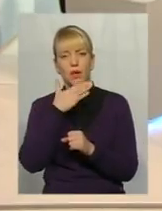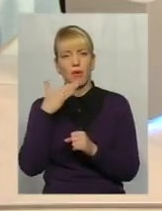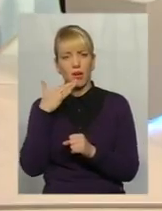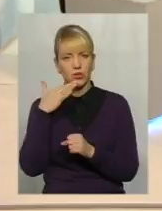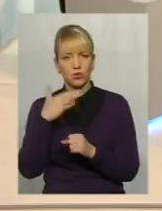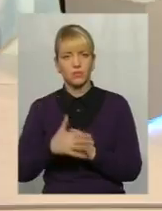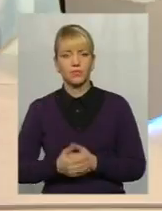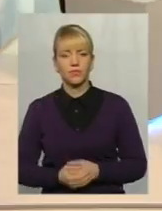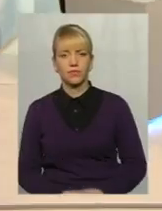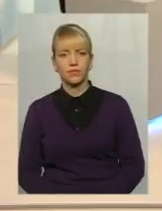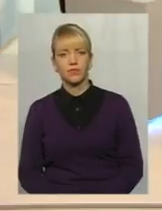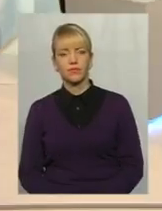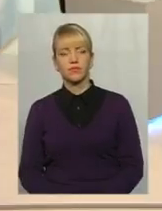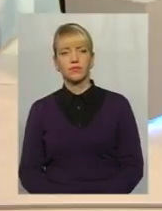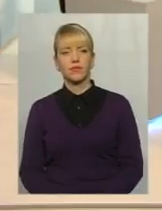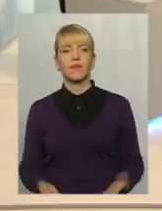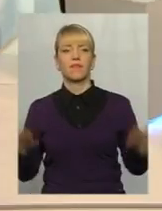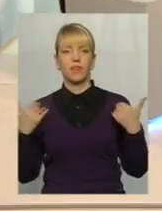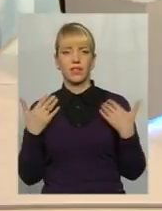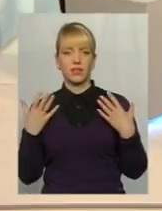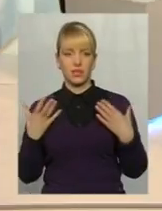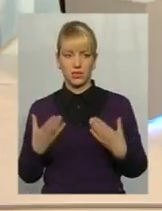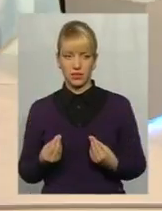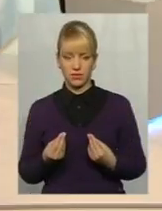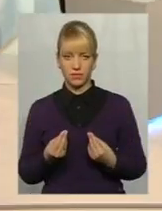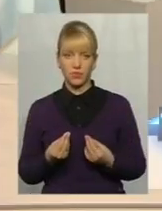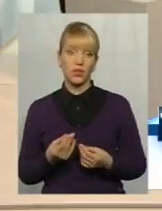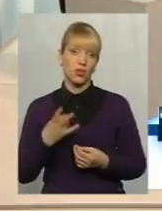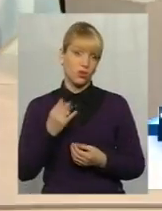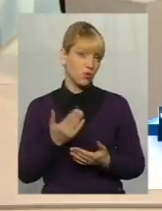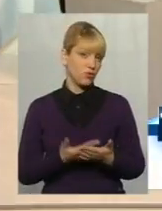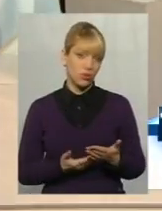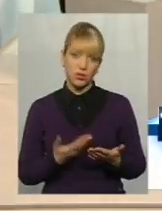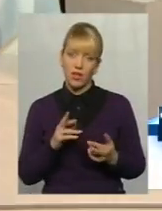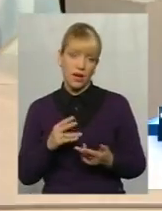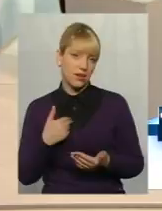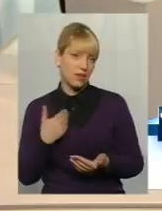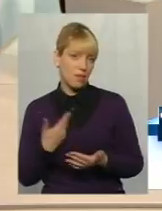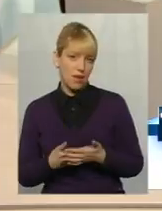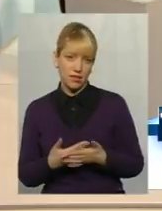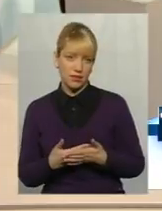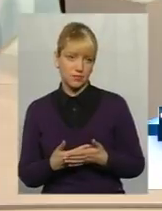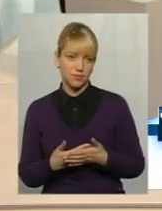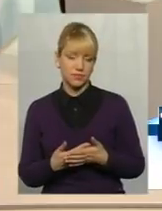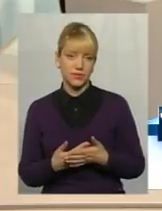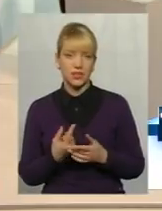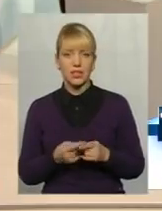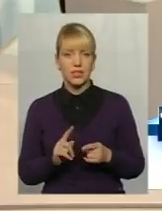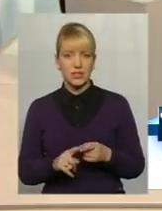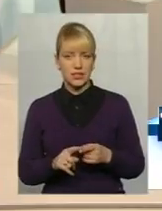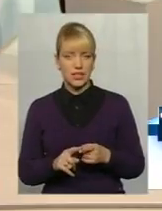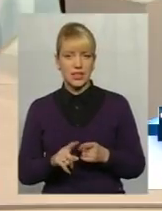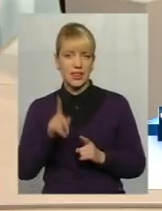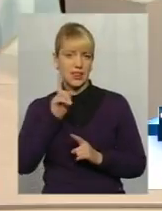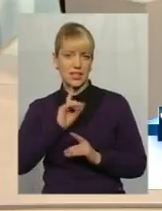вихідних. Ну, як на мене, це досить часом